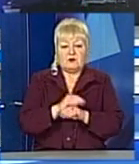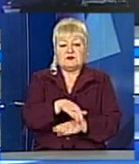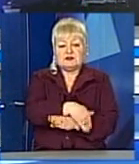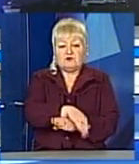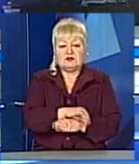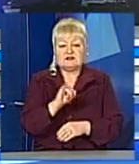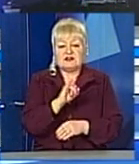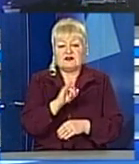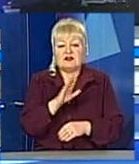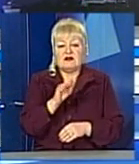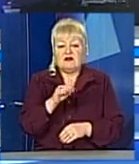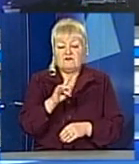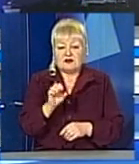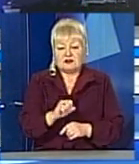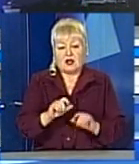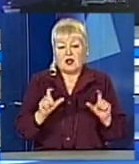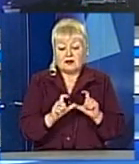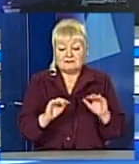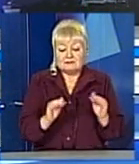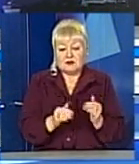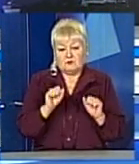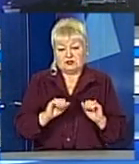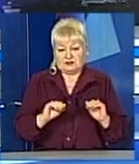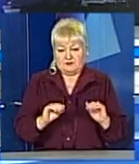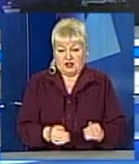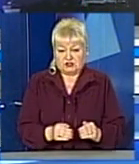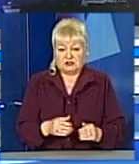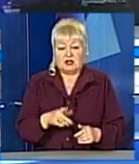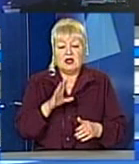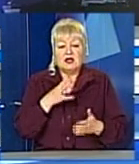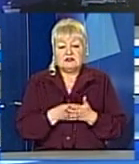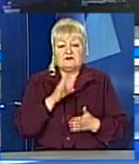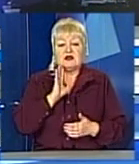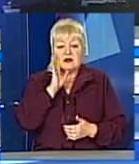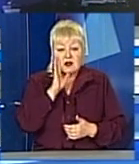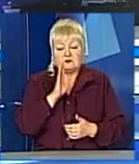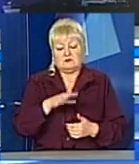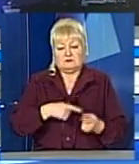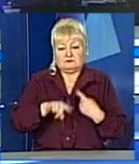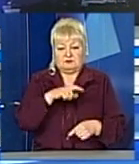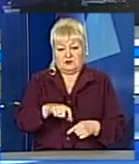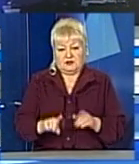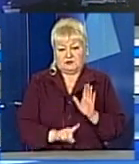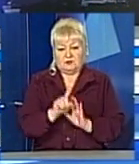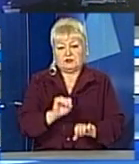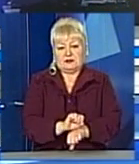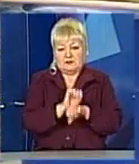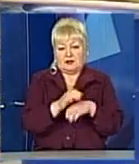Франка. А ось мафів може поменшати. Свій ранок малі підприємці почали із пікету поблизу ратуші.